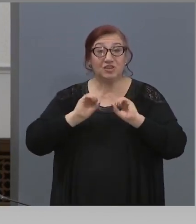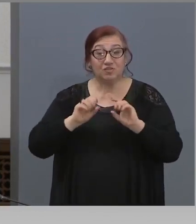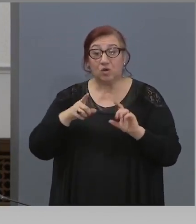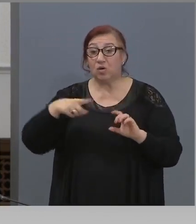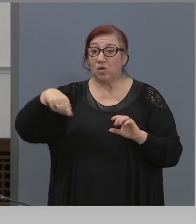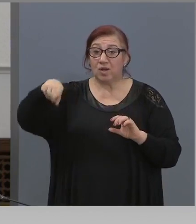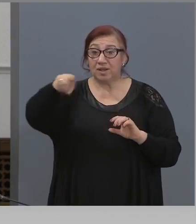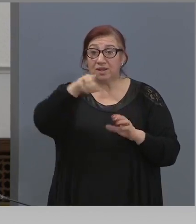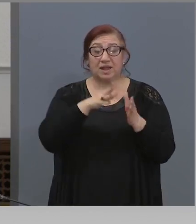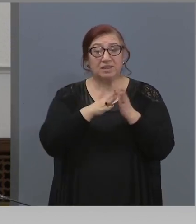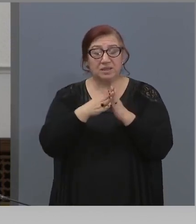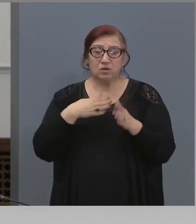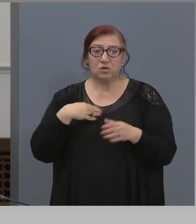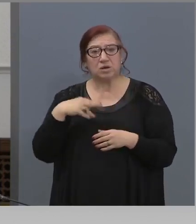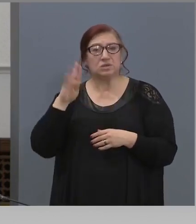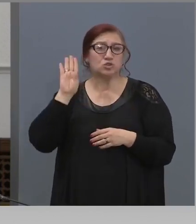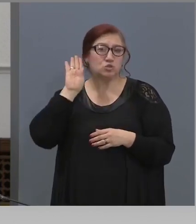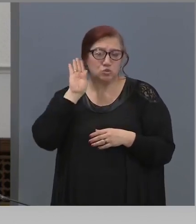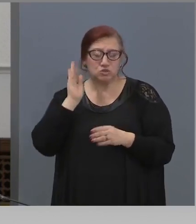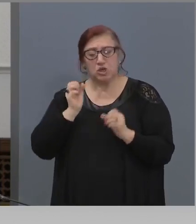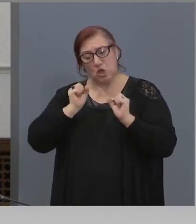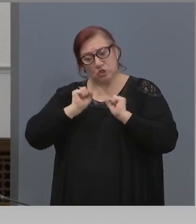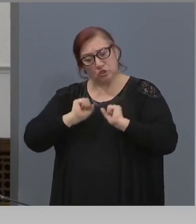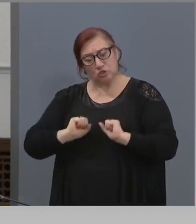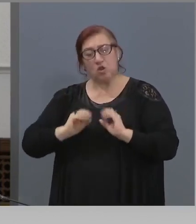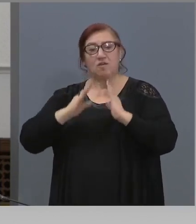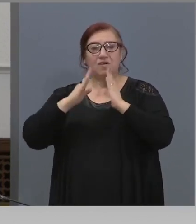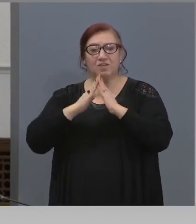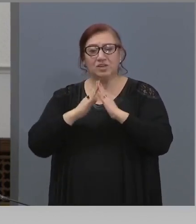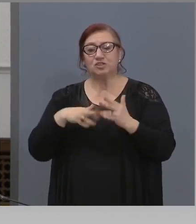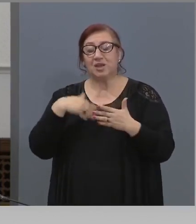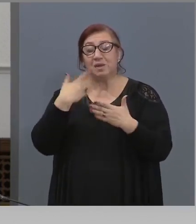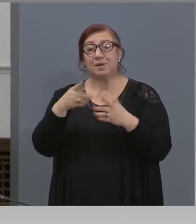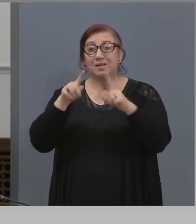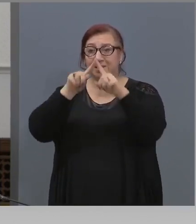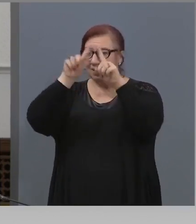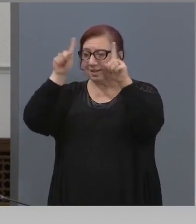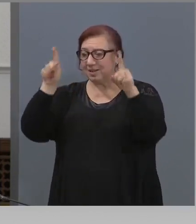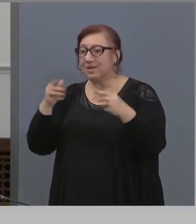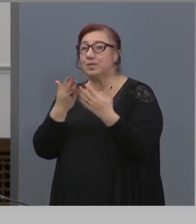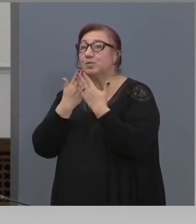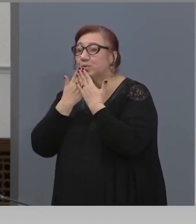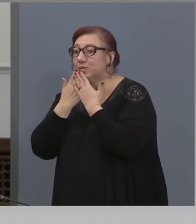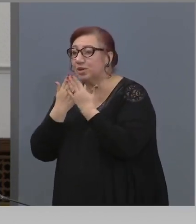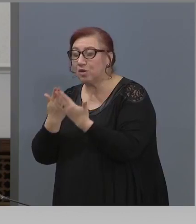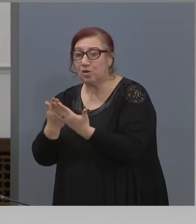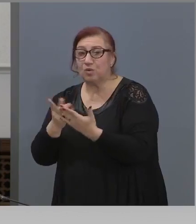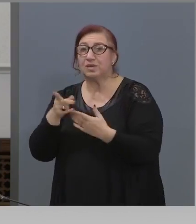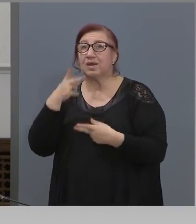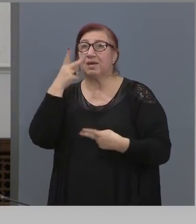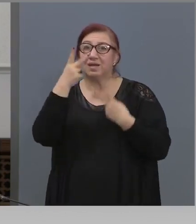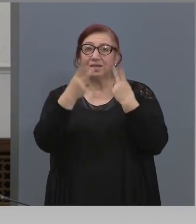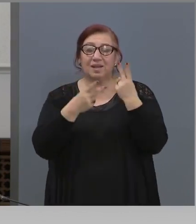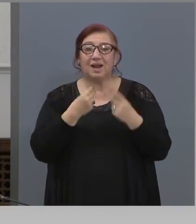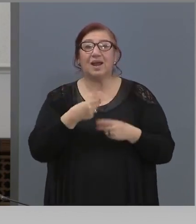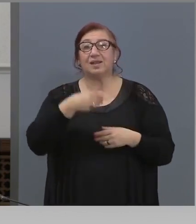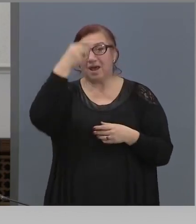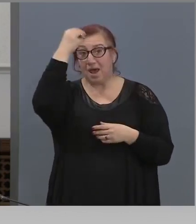послушат, да си останат в къщи пред иконите, гледайки им владиката, патриарха, да се помолят